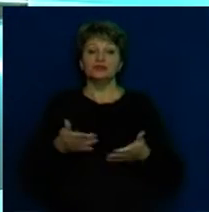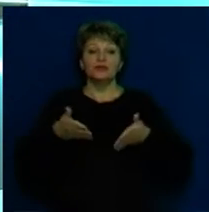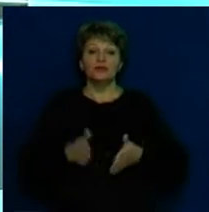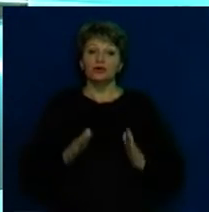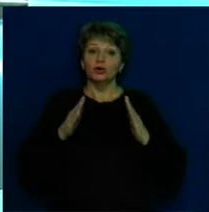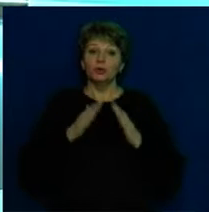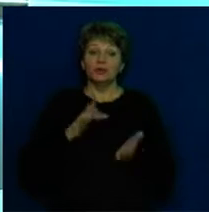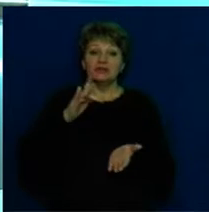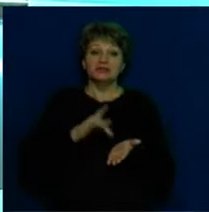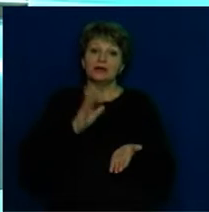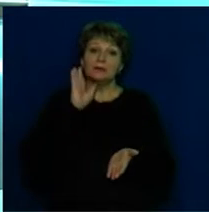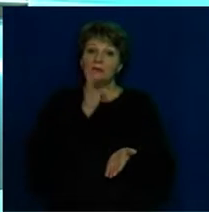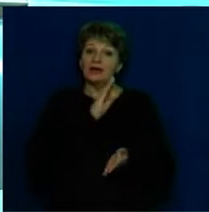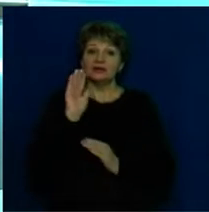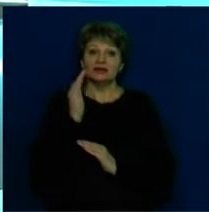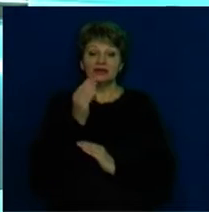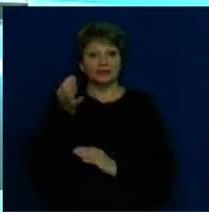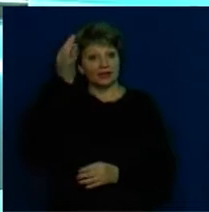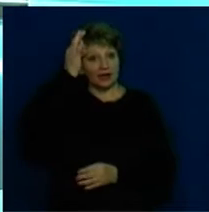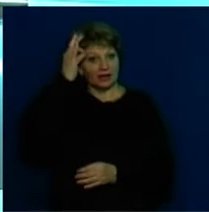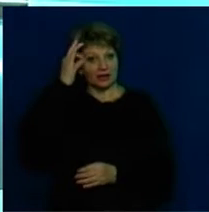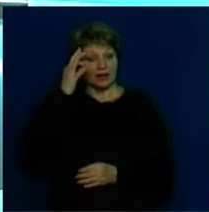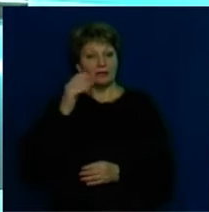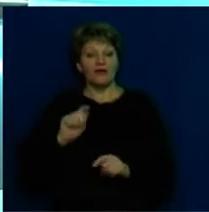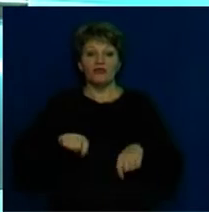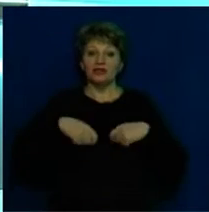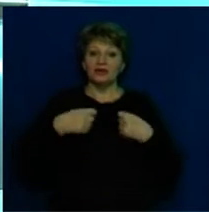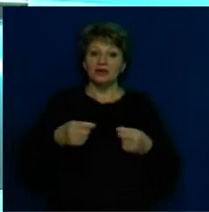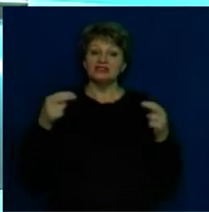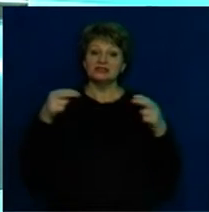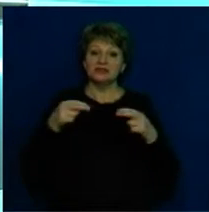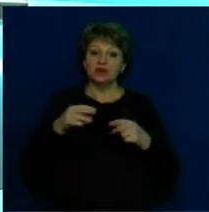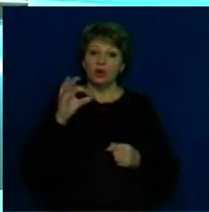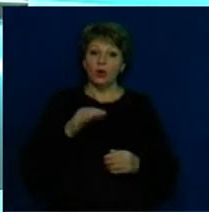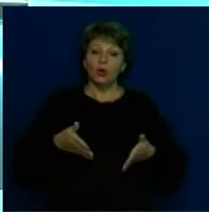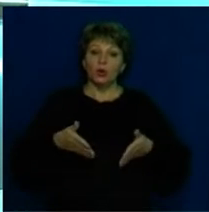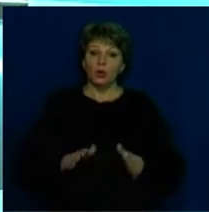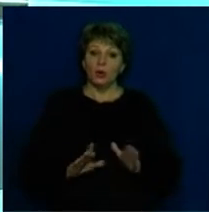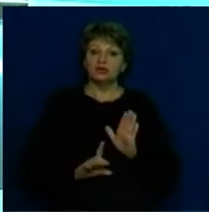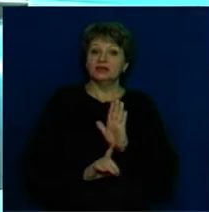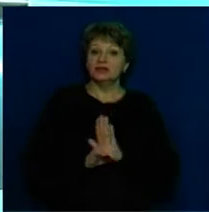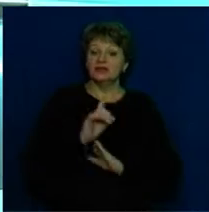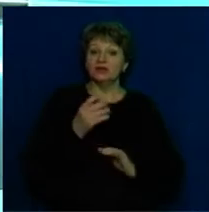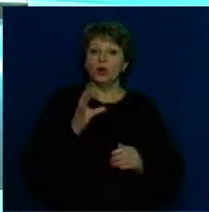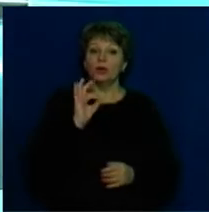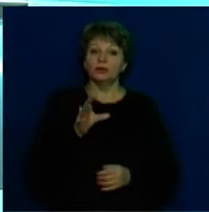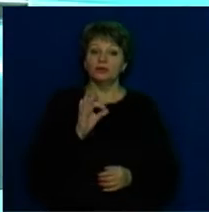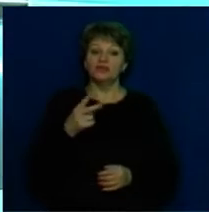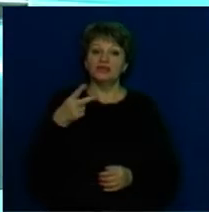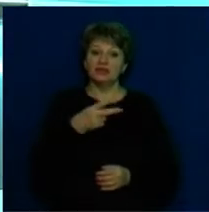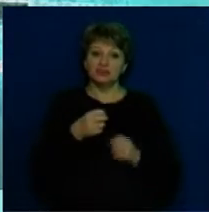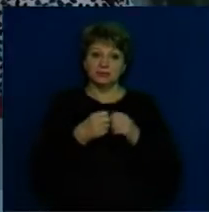«Центр матері та дитини». Нагадаємо видавати свідоцтва про народження у полових будинках розпочали у жовтні 2015-го.